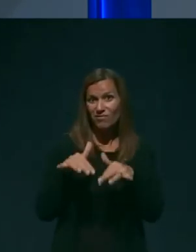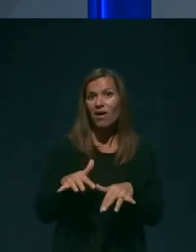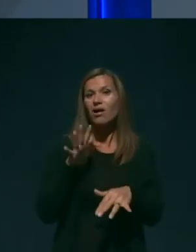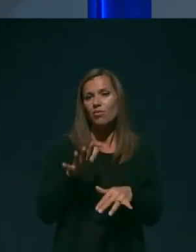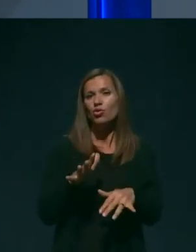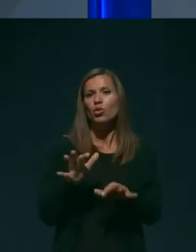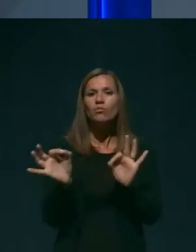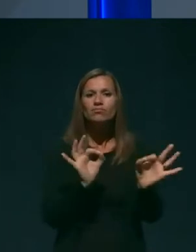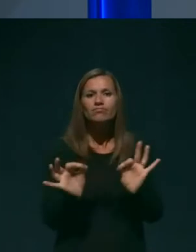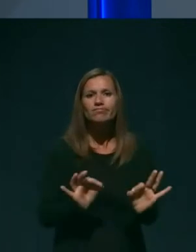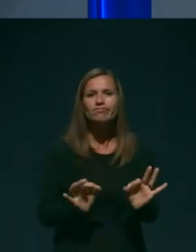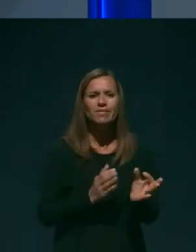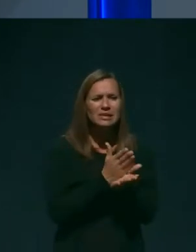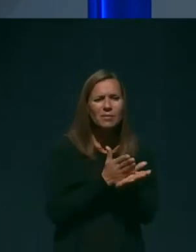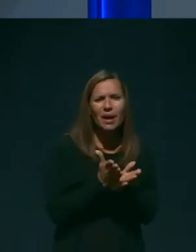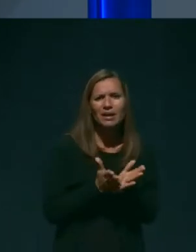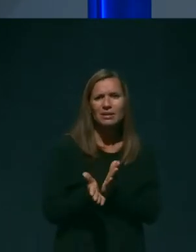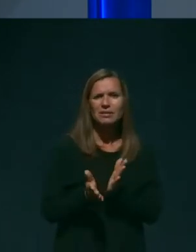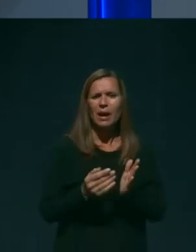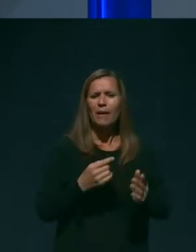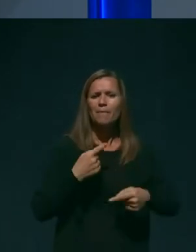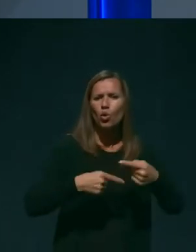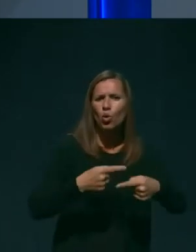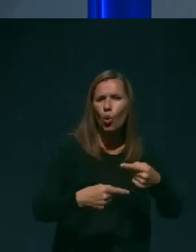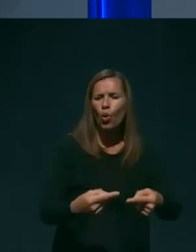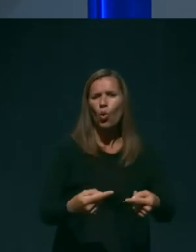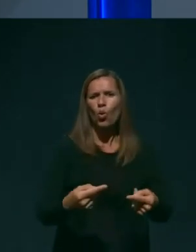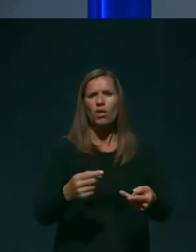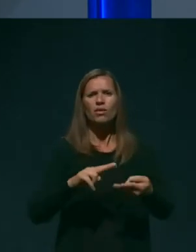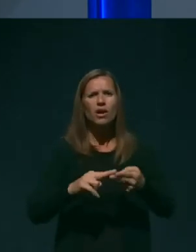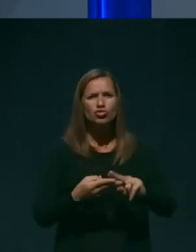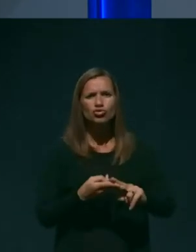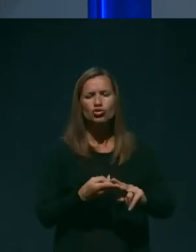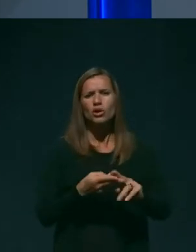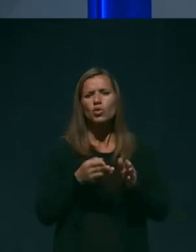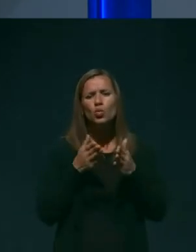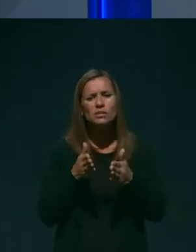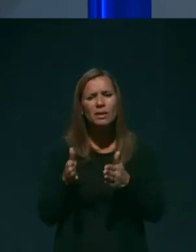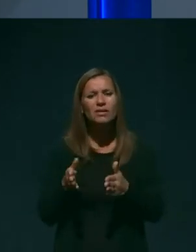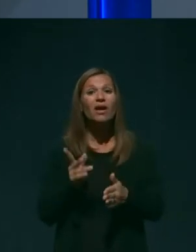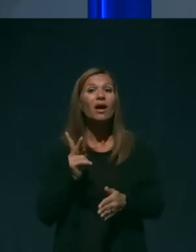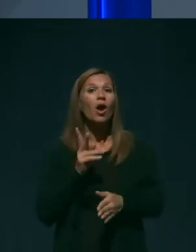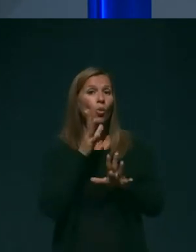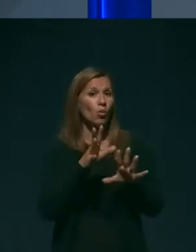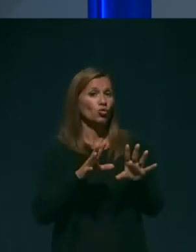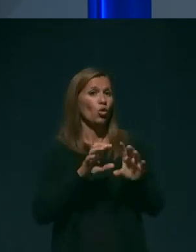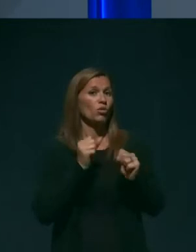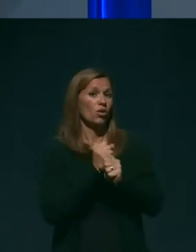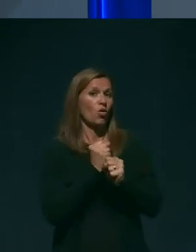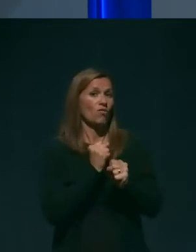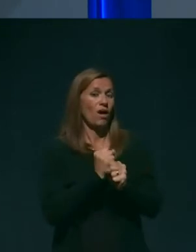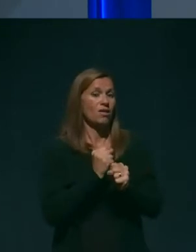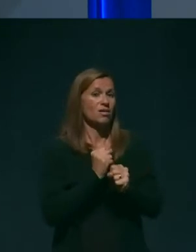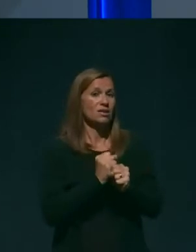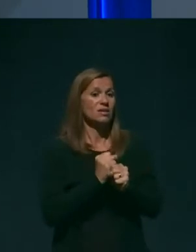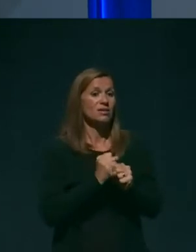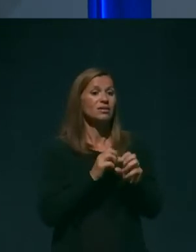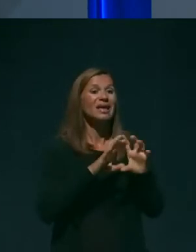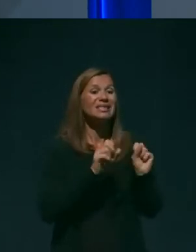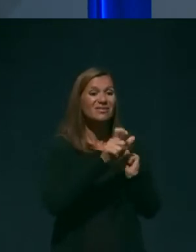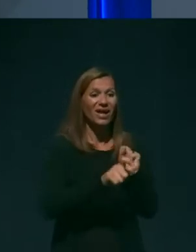smernice, protokolji in usmeritve, kako bodo delovali izvajalci ob morebitnem tem drugem valu.